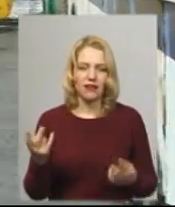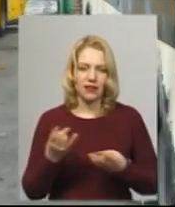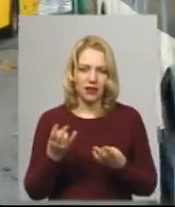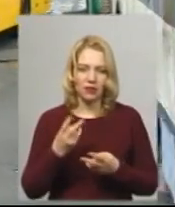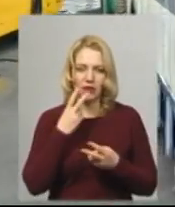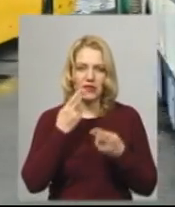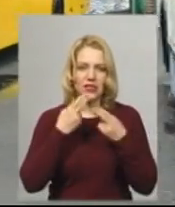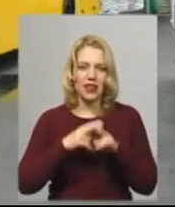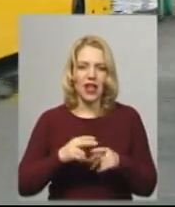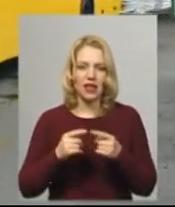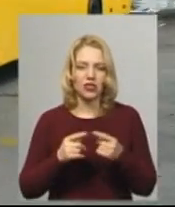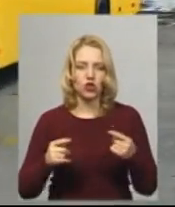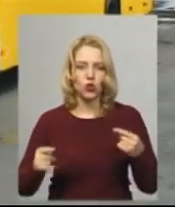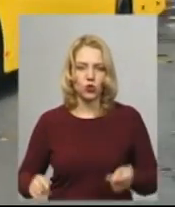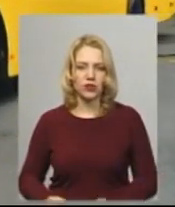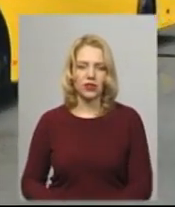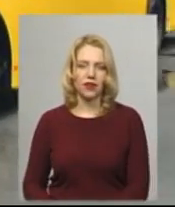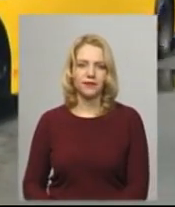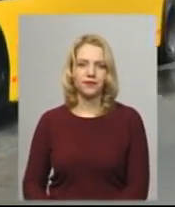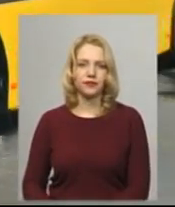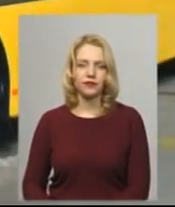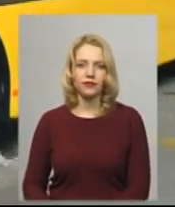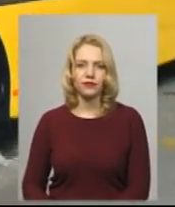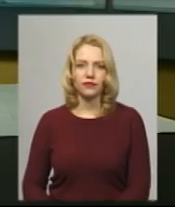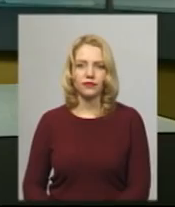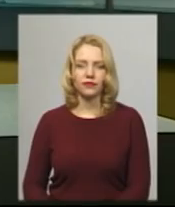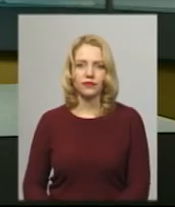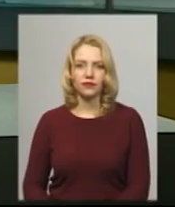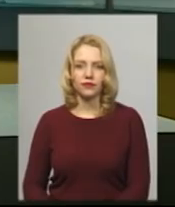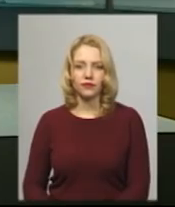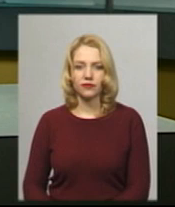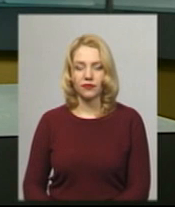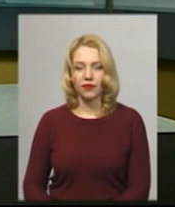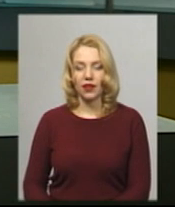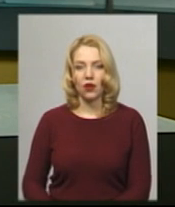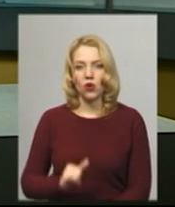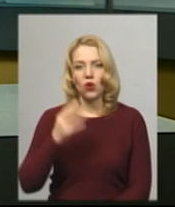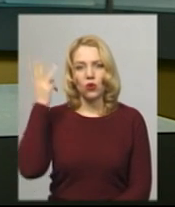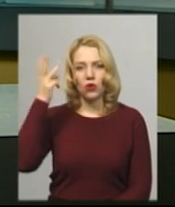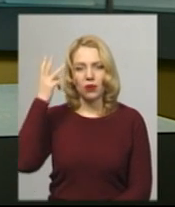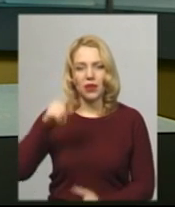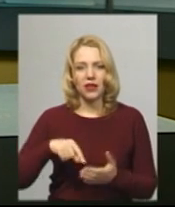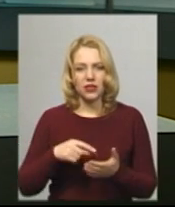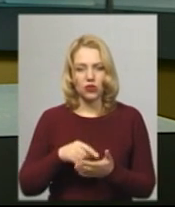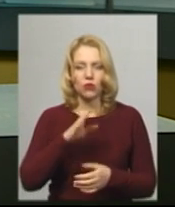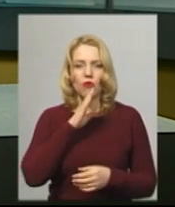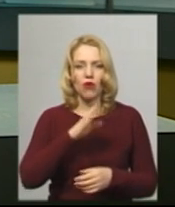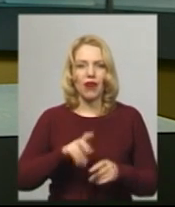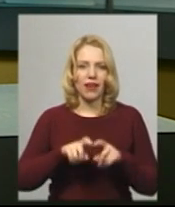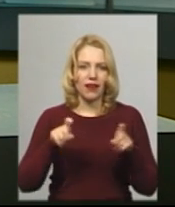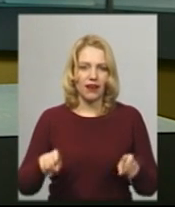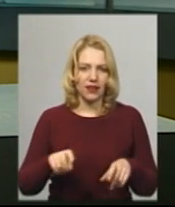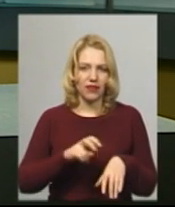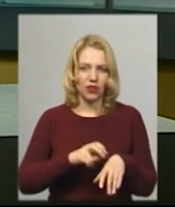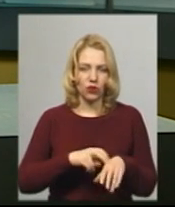Катерина Шевчук, Юрій Чорний, новини на Суспільному, Хмельницький. У Хмельницькому лікарів-гінекологів із сімейних